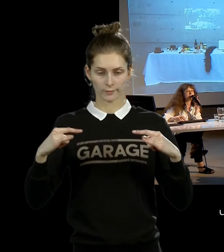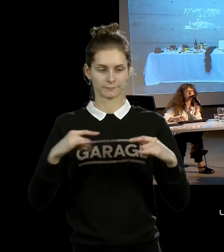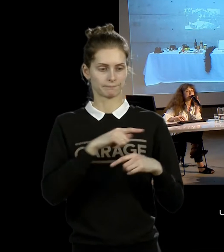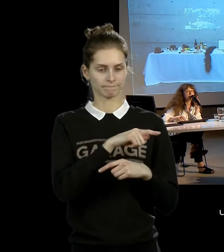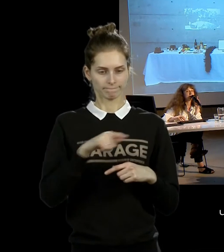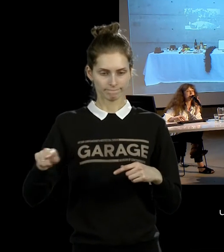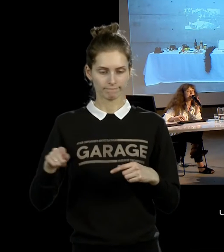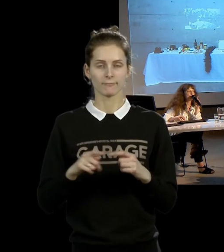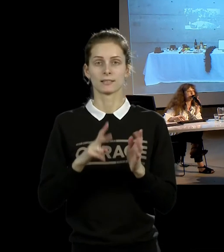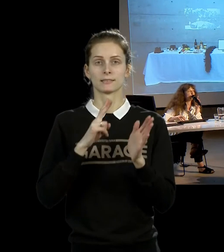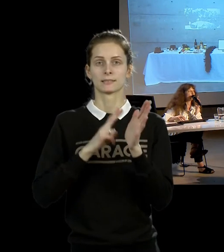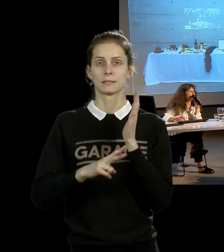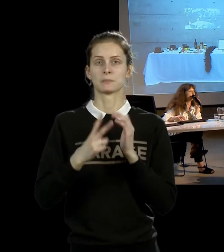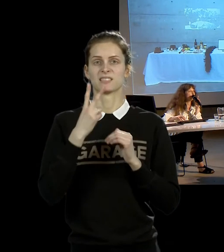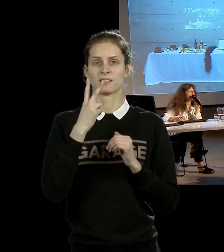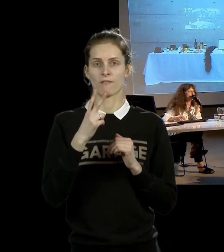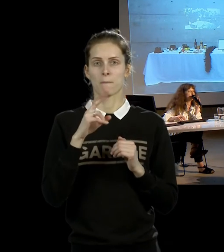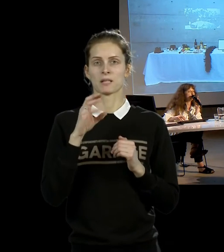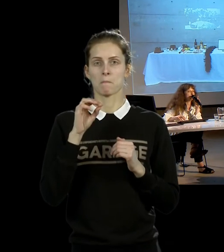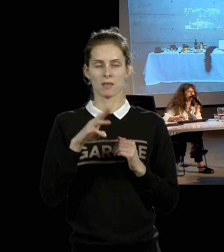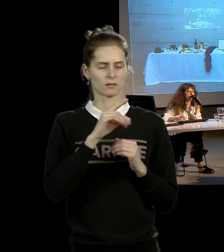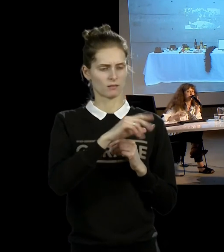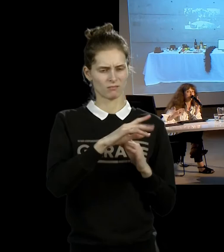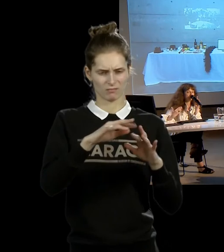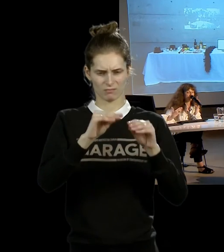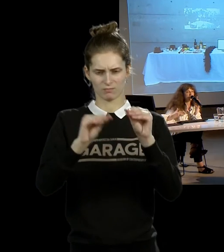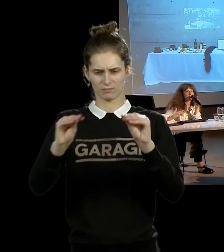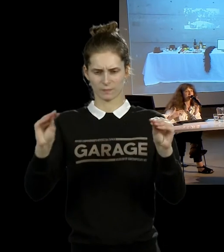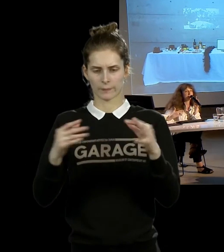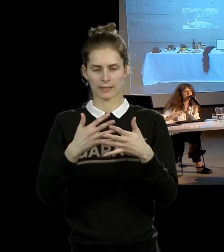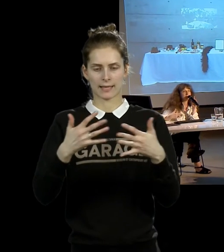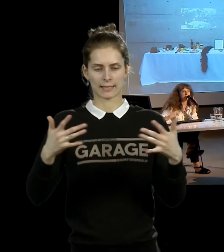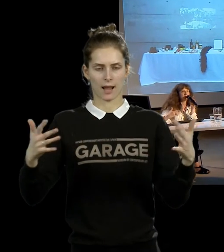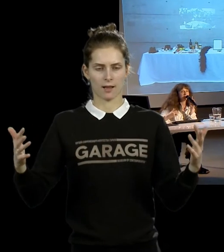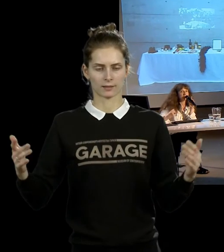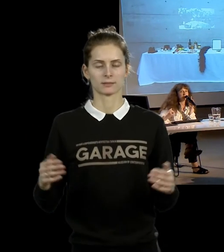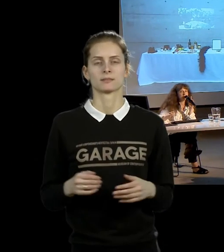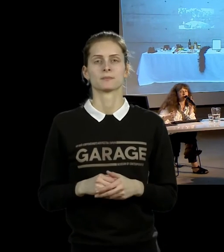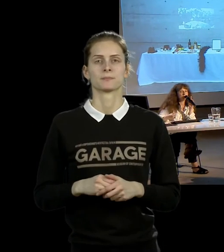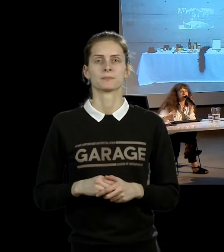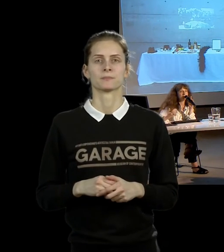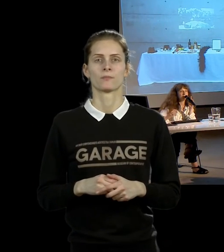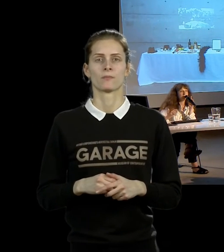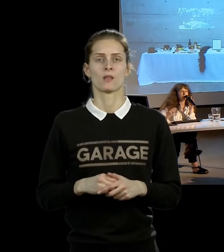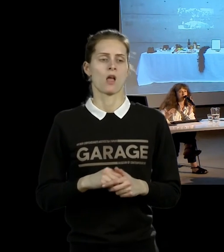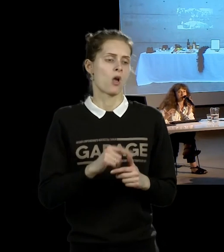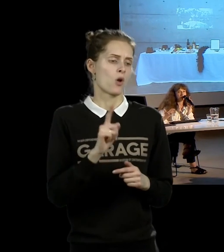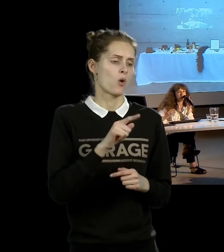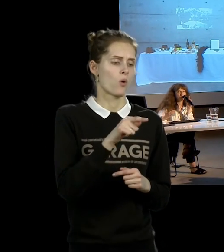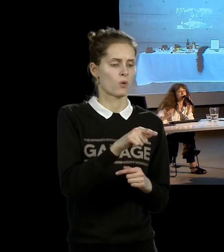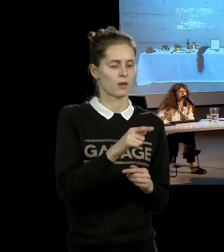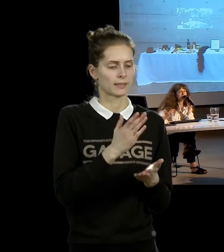предмета, с помощью которых можно было, в частях предназначалось для того, чтобы доставить